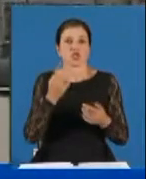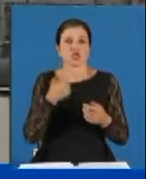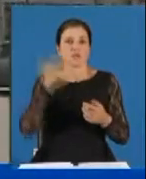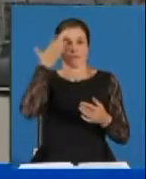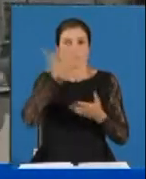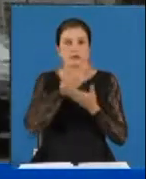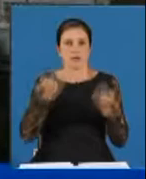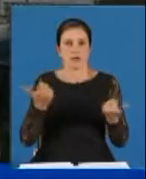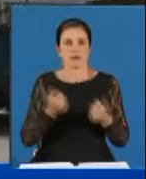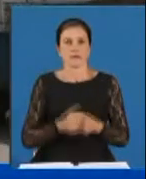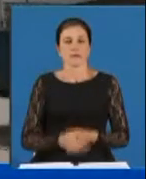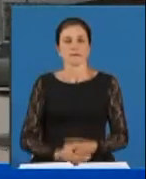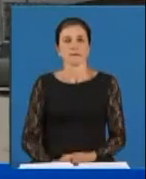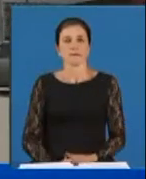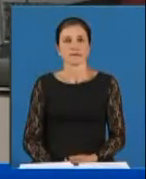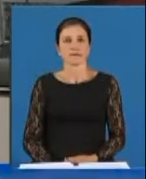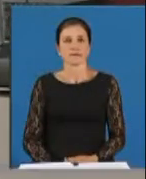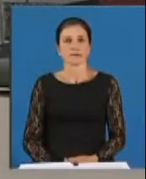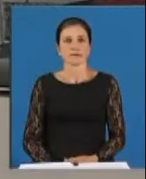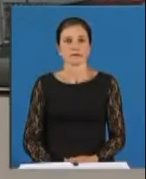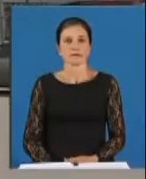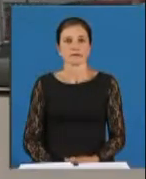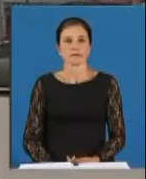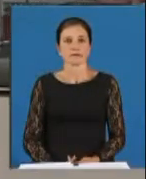Канад Канеметов, Бактур Сундышенбеков, Общественный Первый канал.